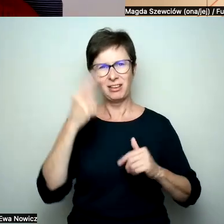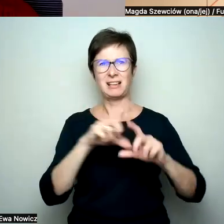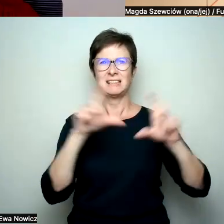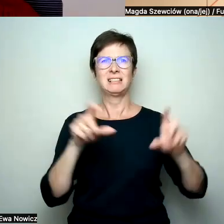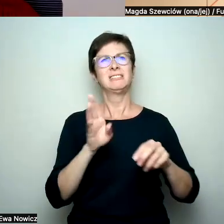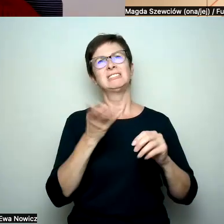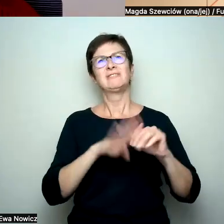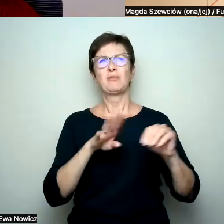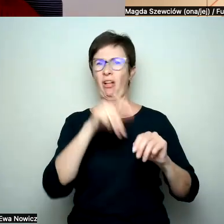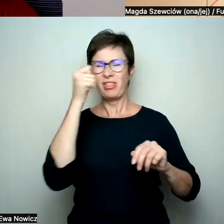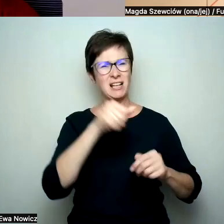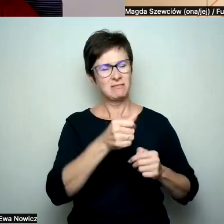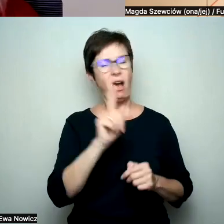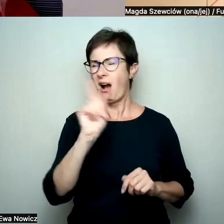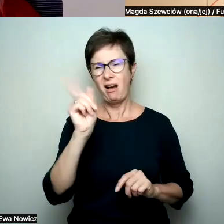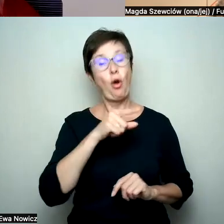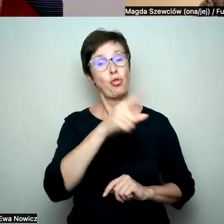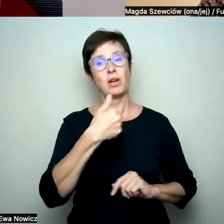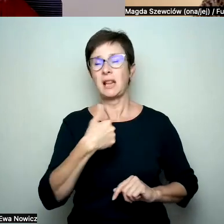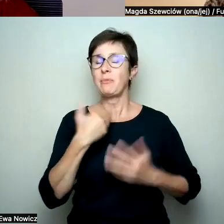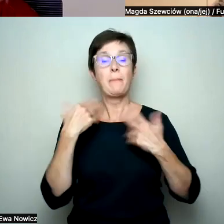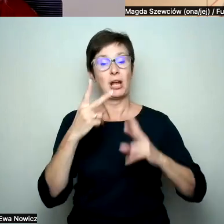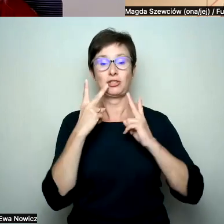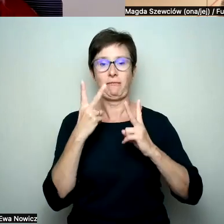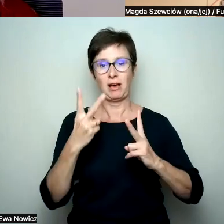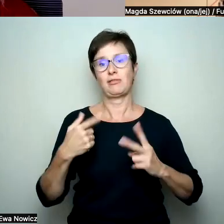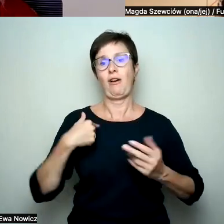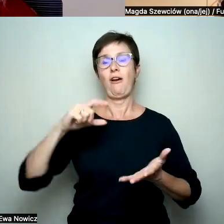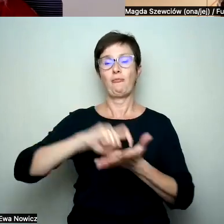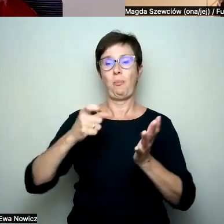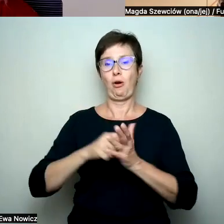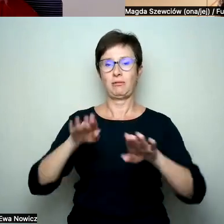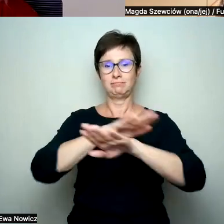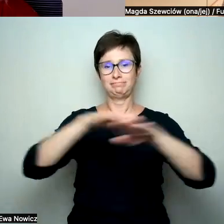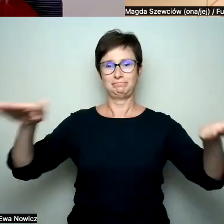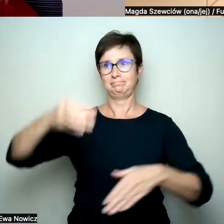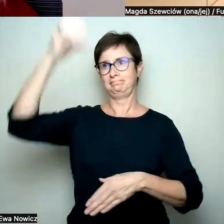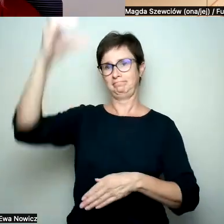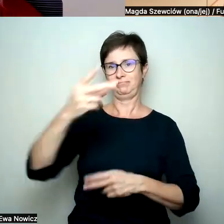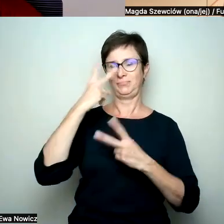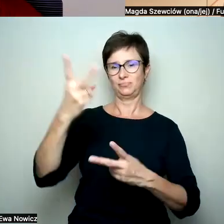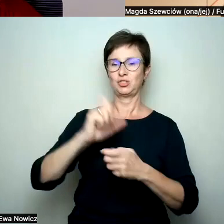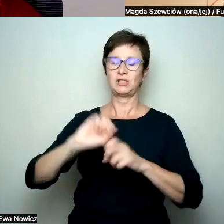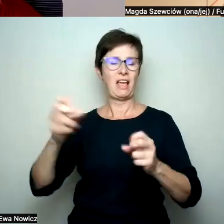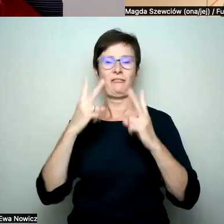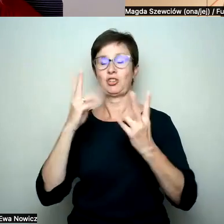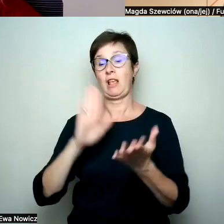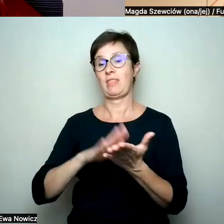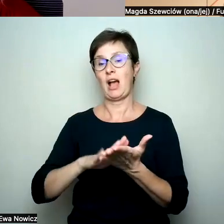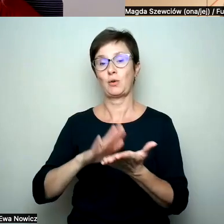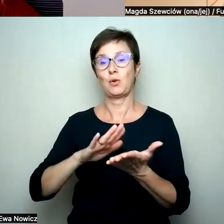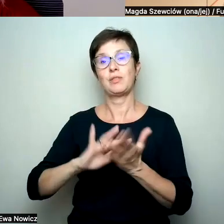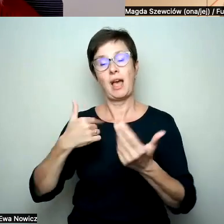jest dla mnie niezwykle cenna, jest w salonie, na honorowym miejscu, bo tutaj z najważniejszych nagród, jakie